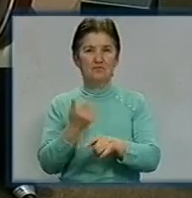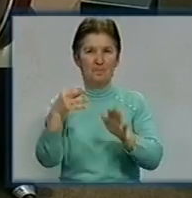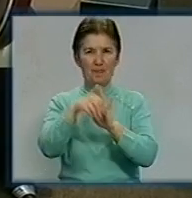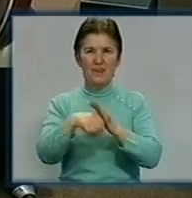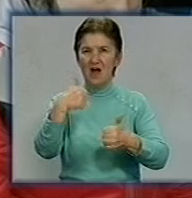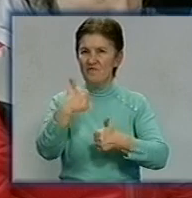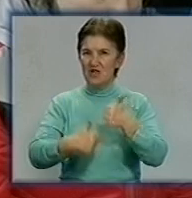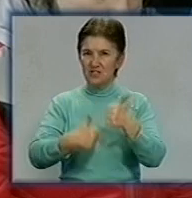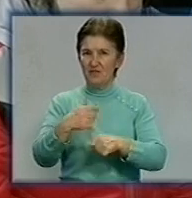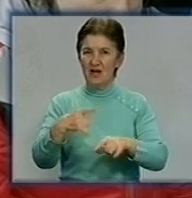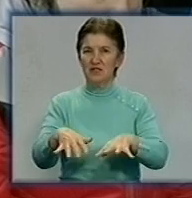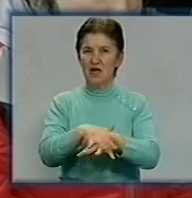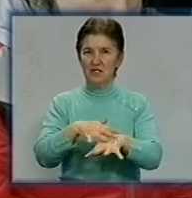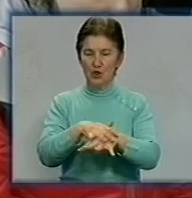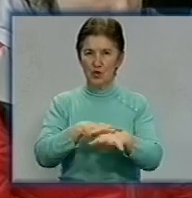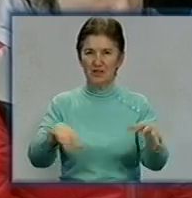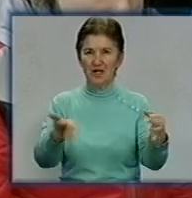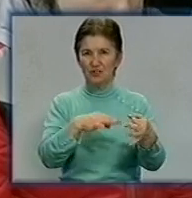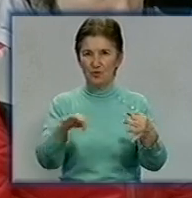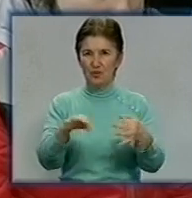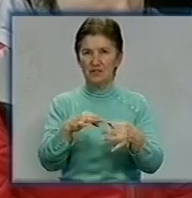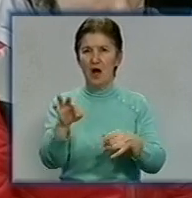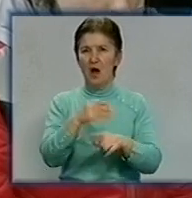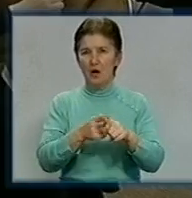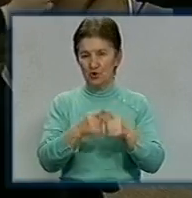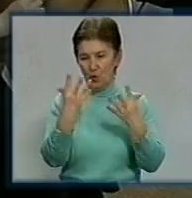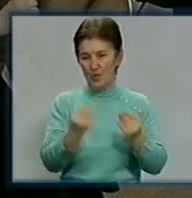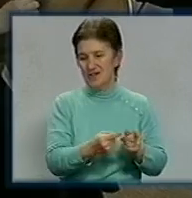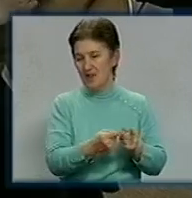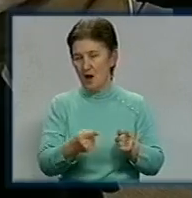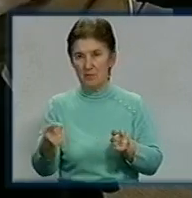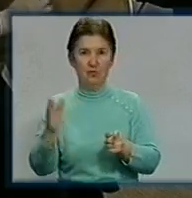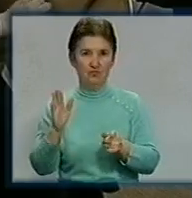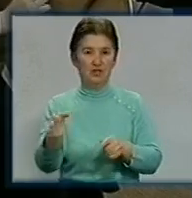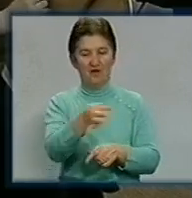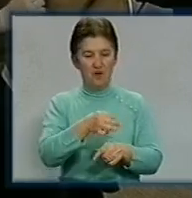фестивалю виконавців на народних інструментах «Провесінь», який днями пройде в обласному центрі.